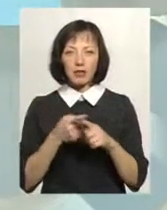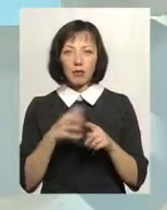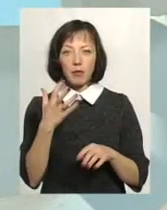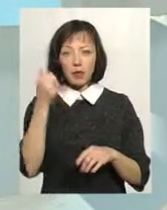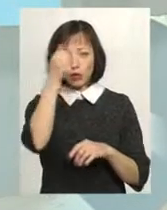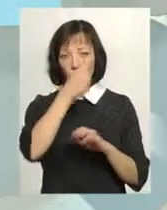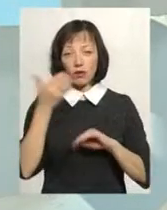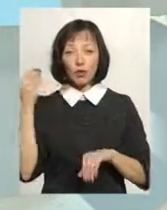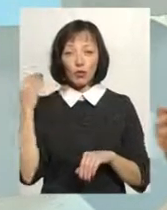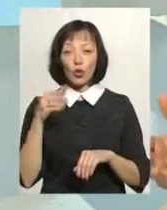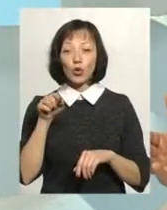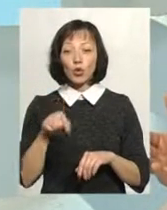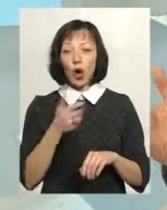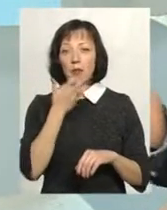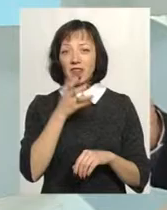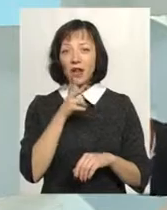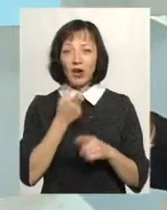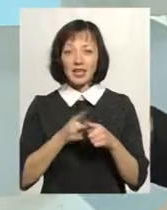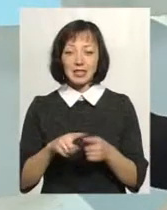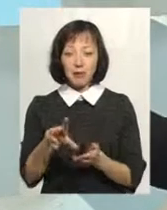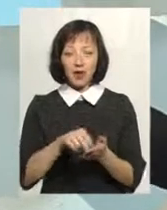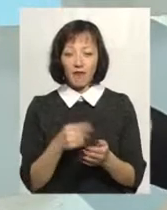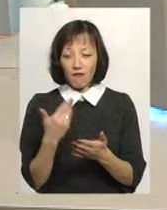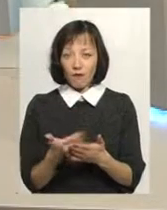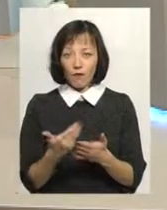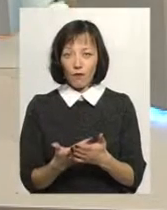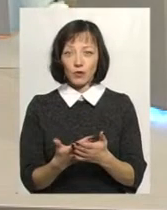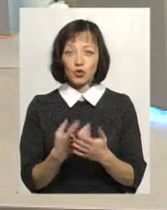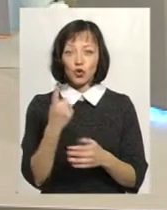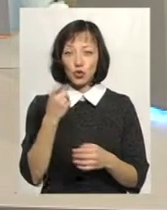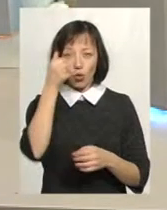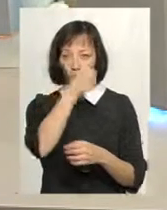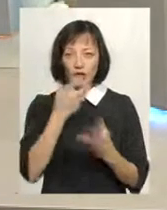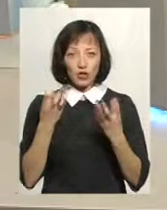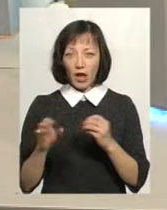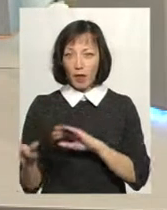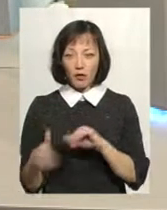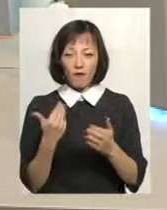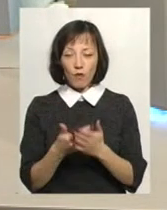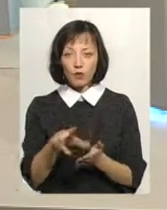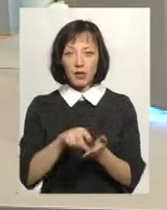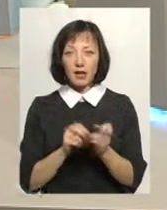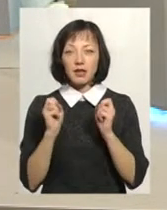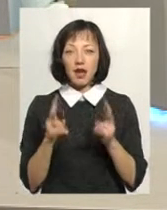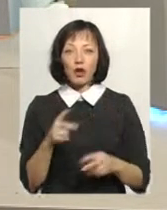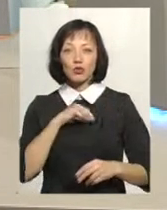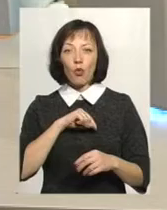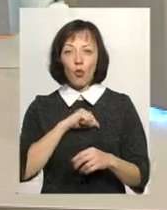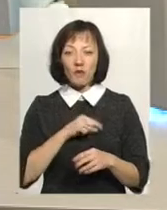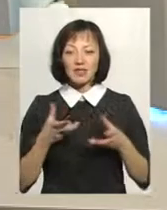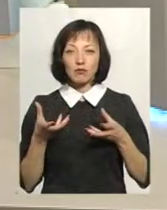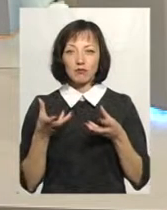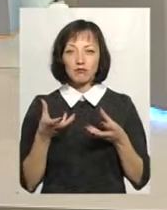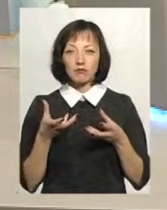500 років тому, то Південна Корея – це приклад ось, буквально навіть ще 100-річчя не пройшло, ось приклад того, як духовність